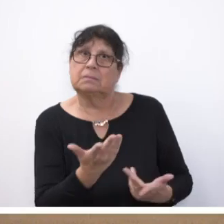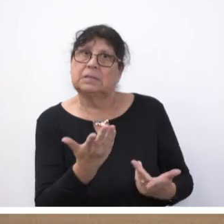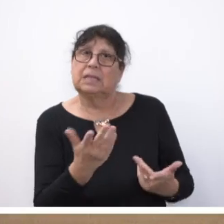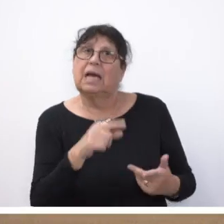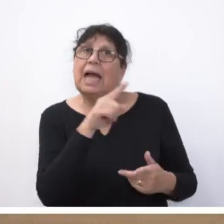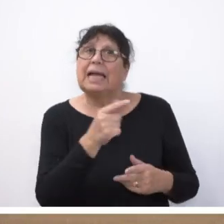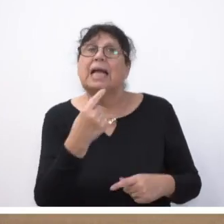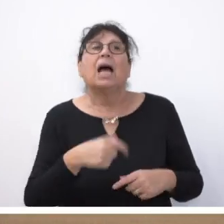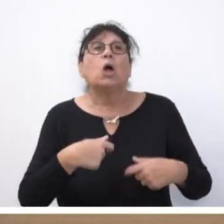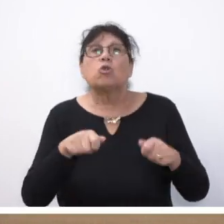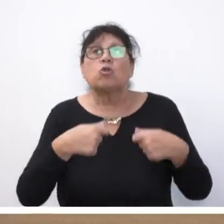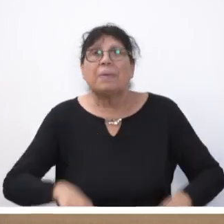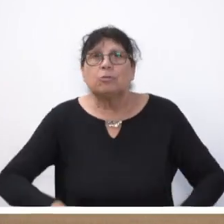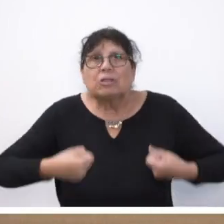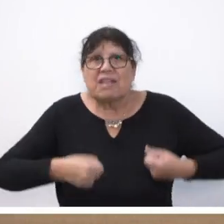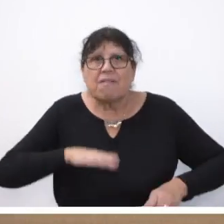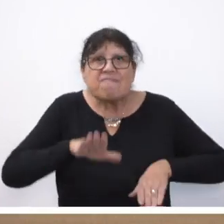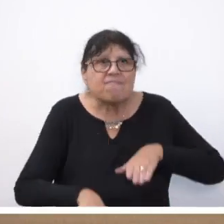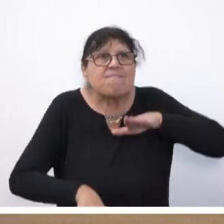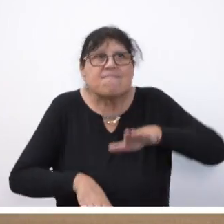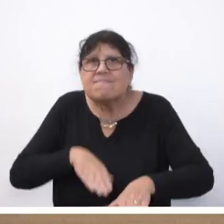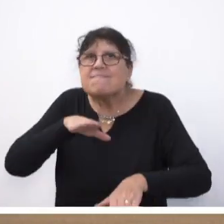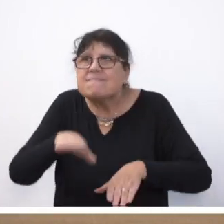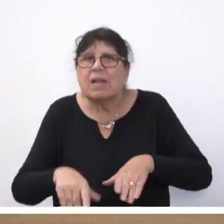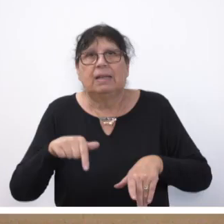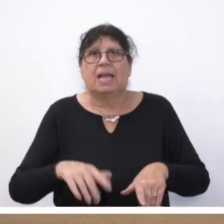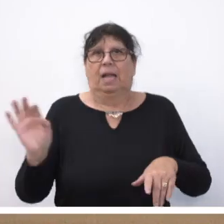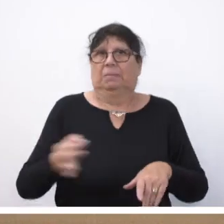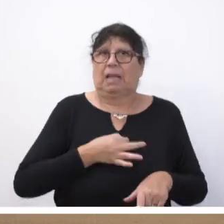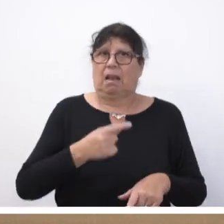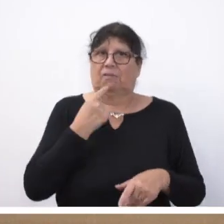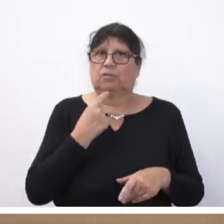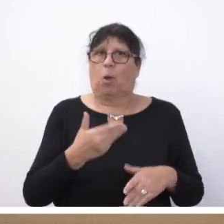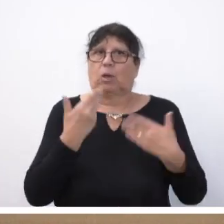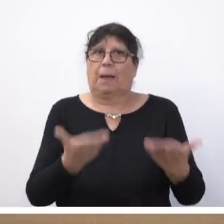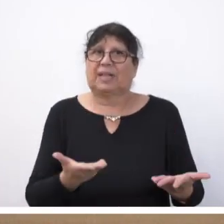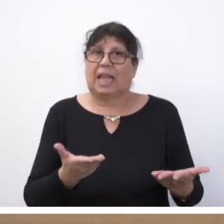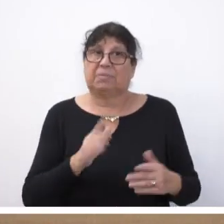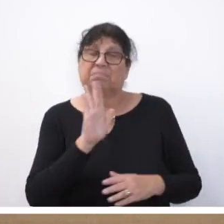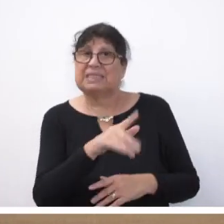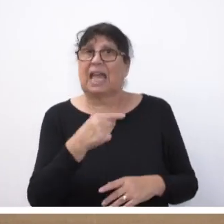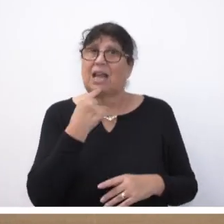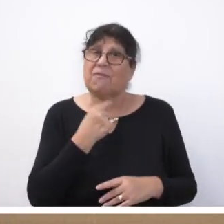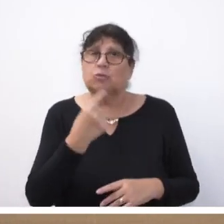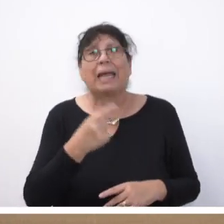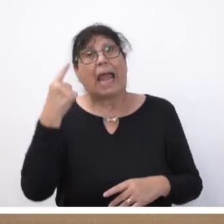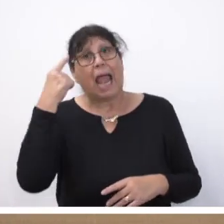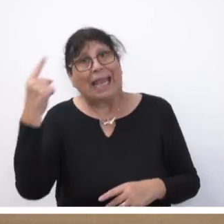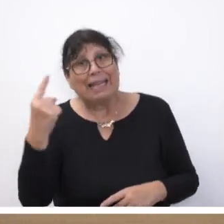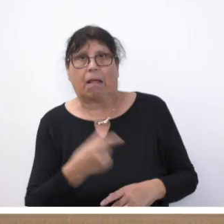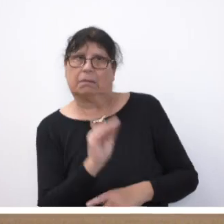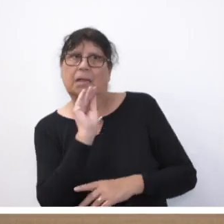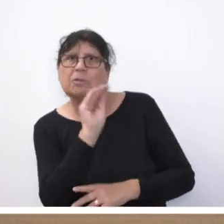Gummistiefeln oder schmutzige Brühe stapfend hier vor Ort im Saarland abgegeben hat. An seine Versprechen zu erinnern, liebe